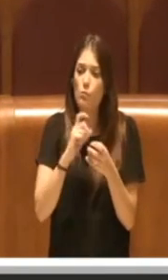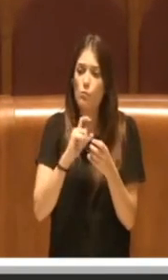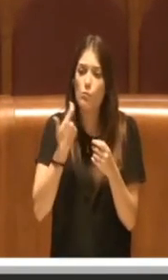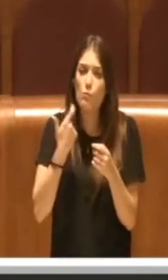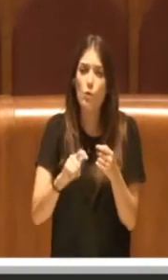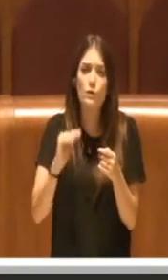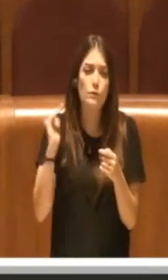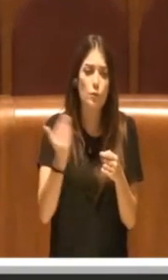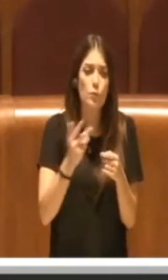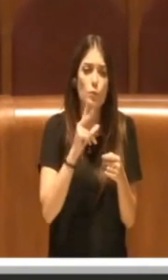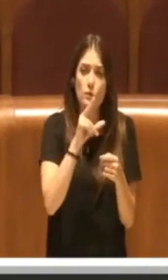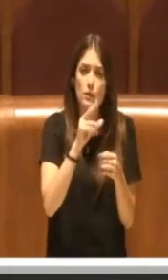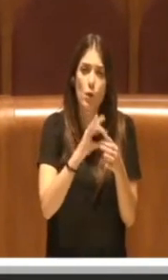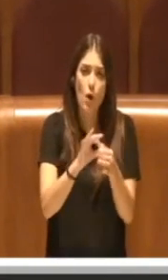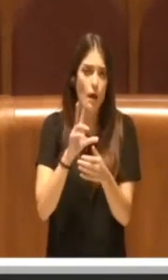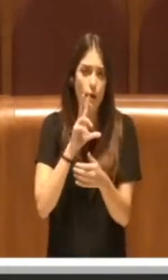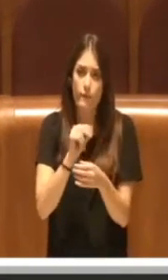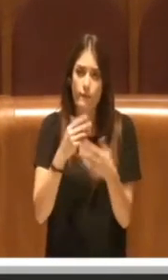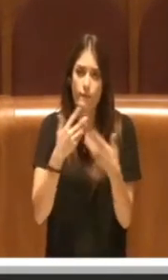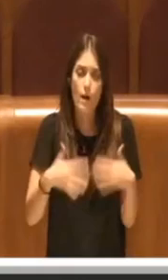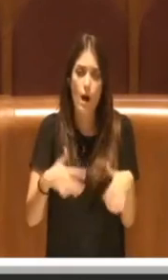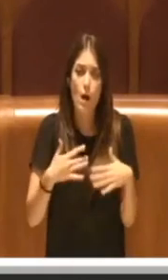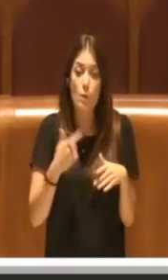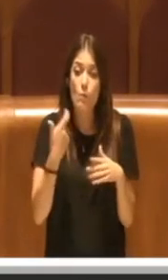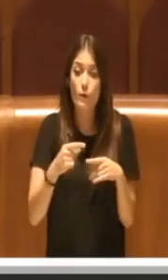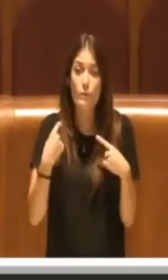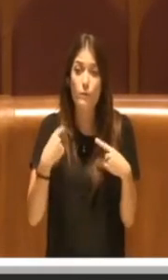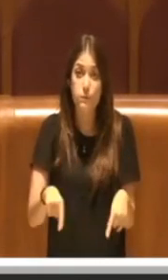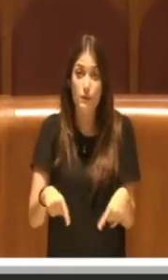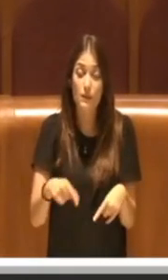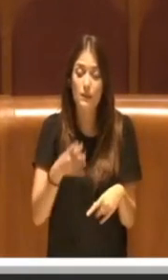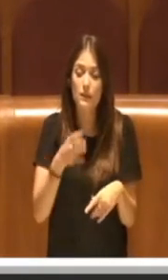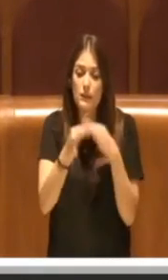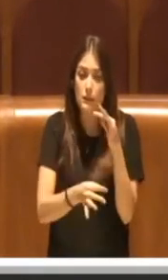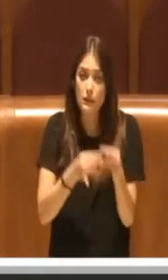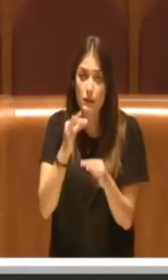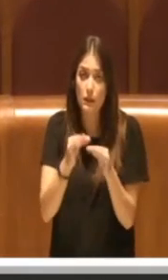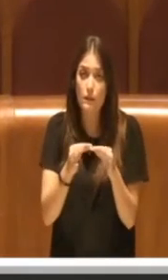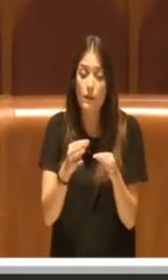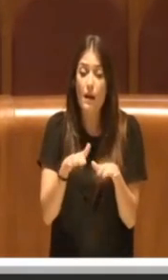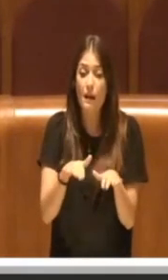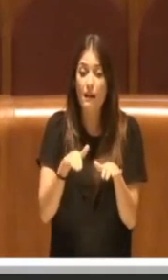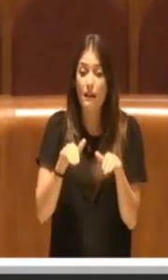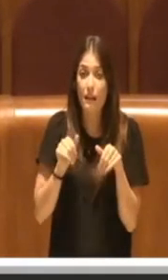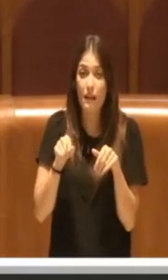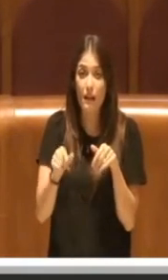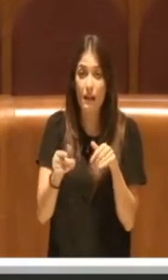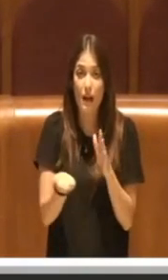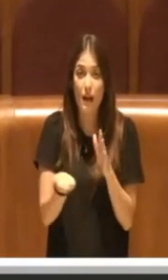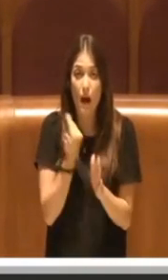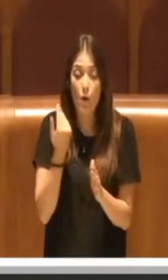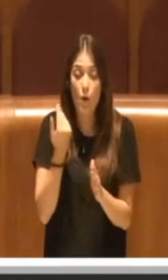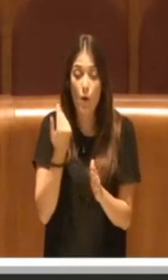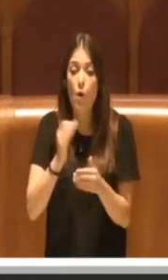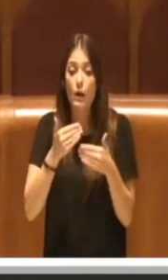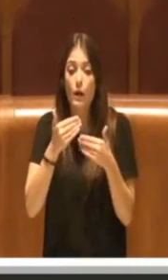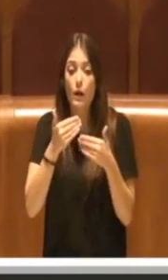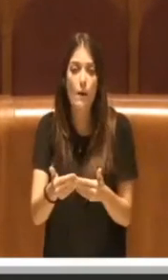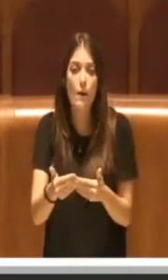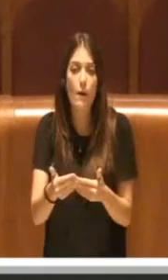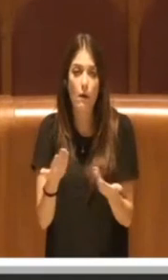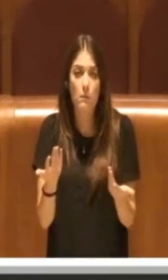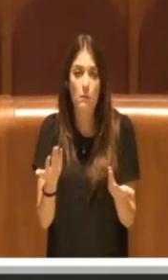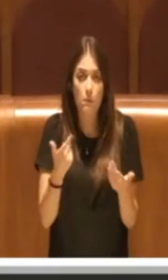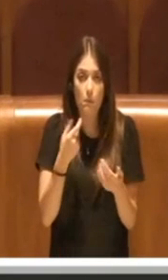colleghi e appunto per quei motivi io non credo che ci siano i presupposti né per ritirarlo né per rimandarlo. Stavo